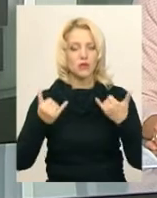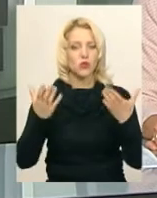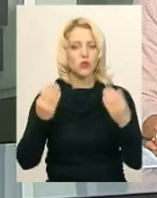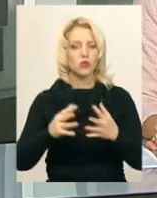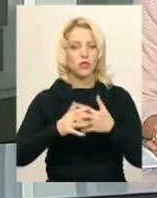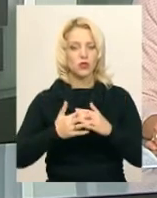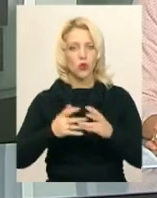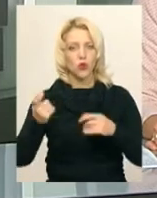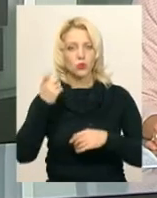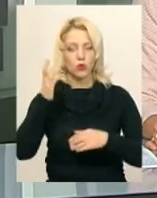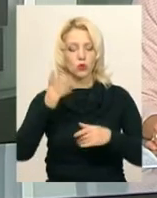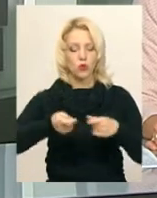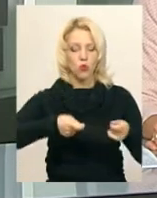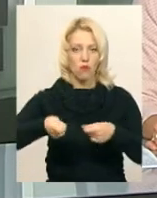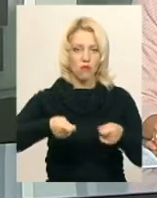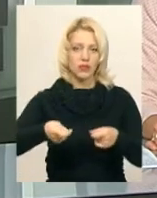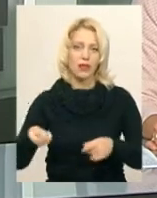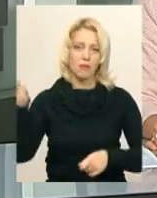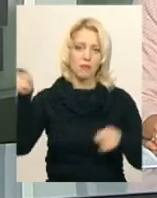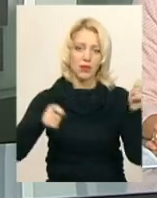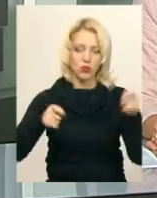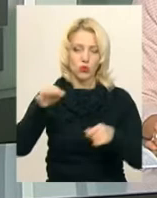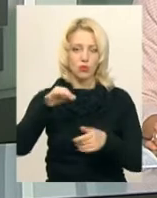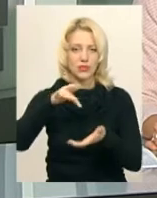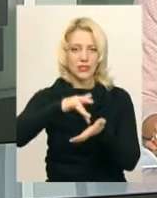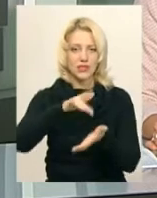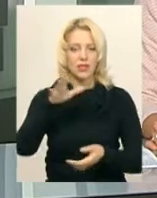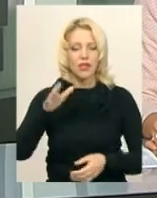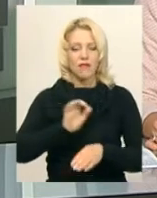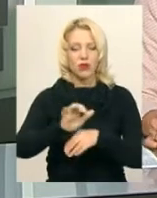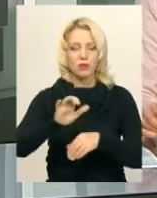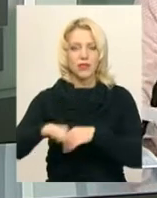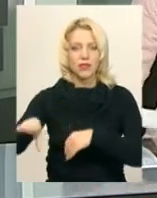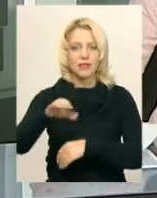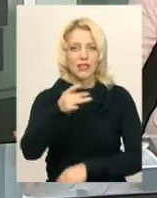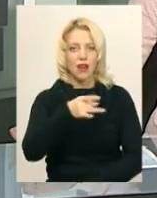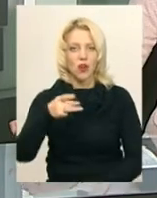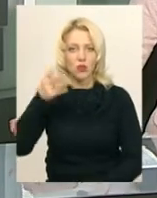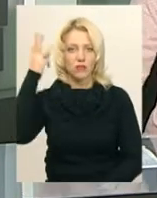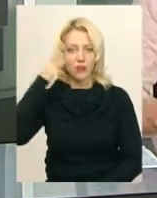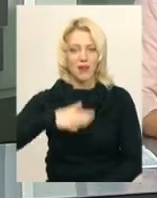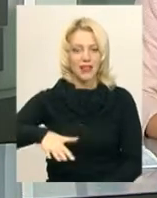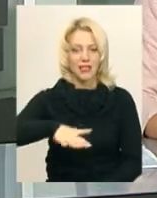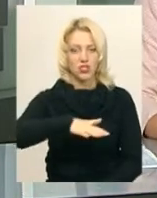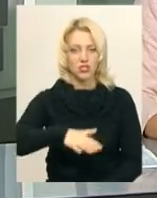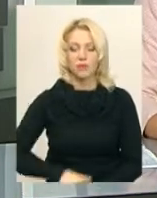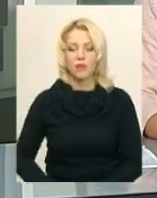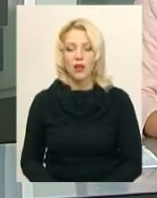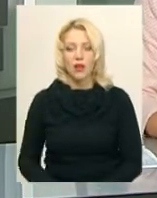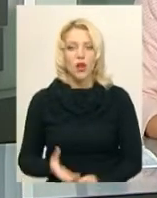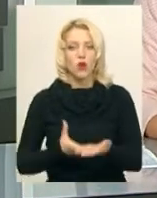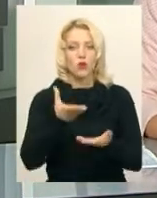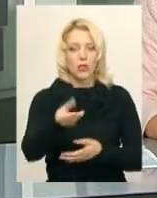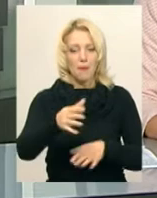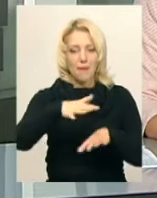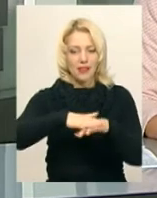господарства, торгувати до обласного центру приїдуть виробники з усіх районів Хмельниччини. Розрахуватися банківською